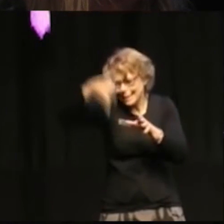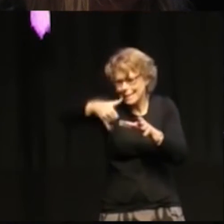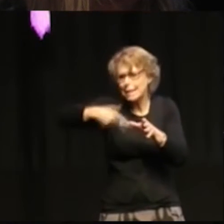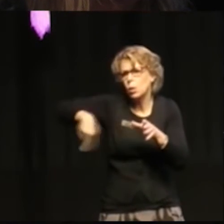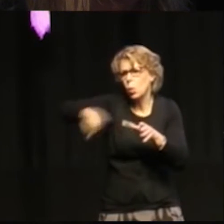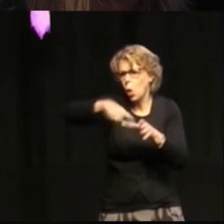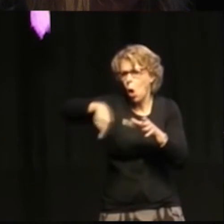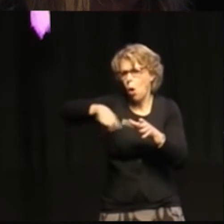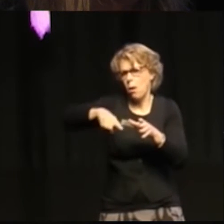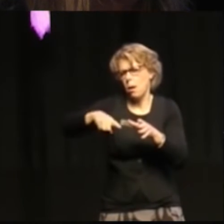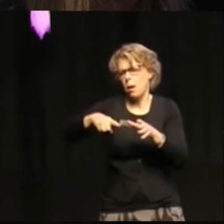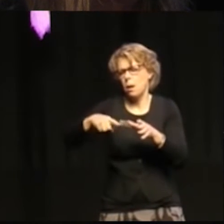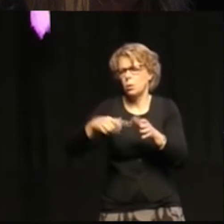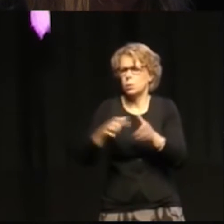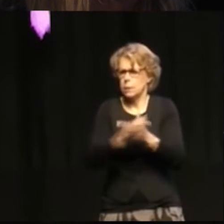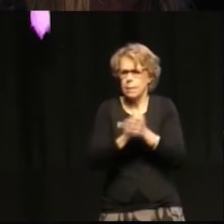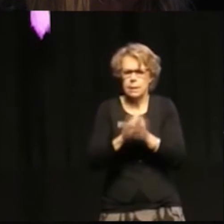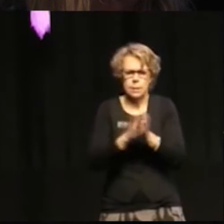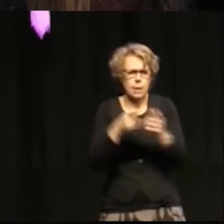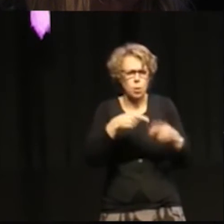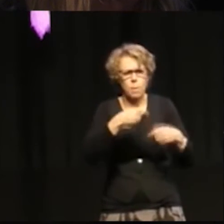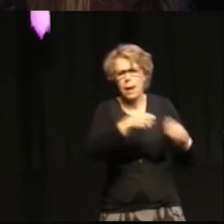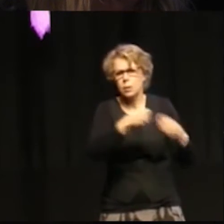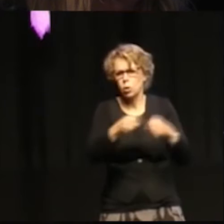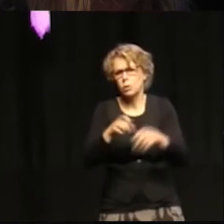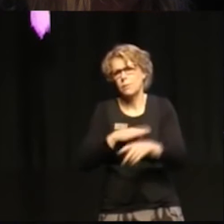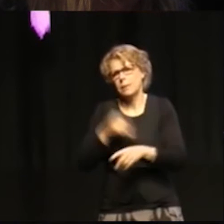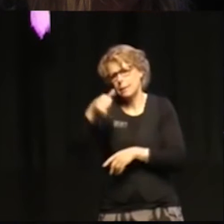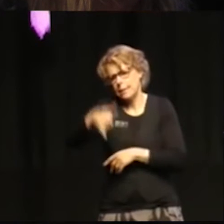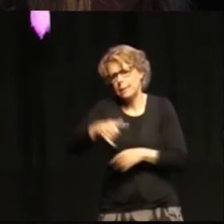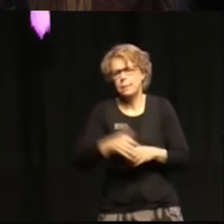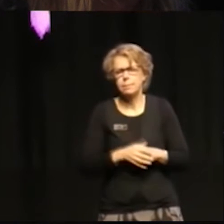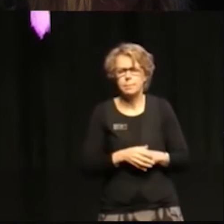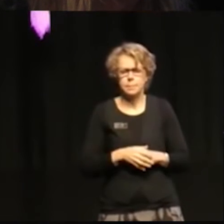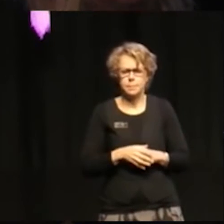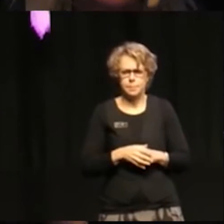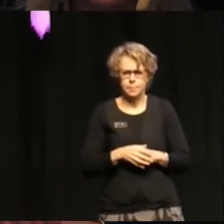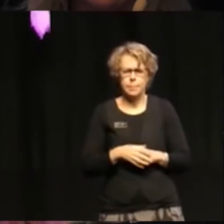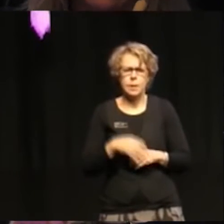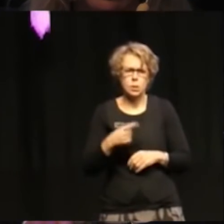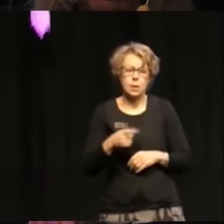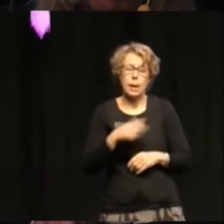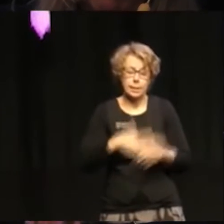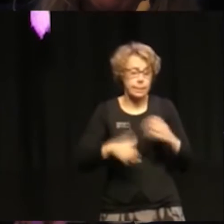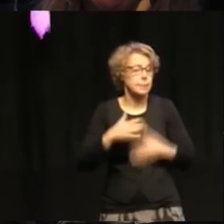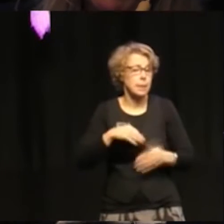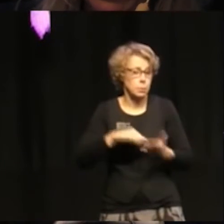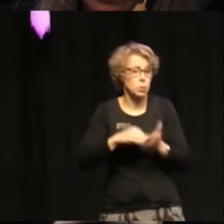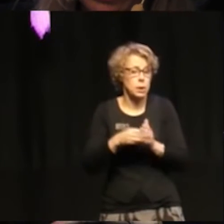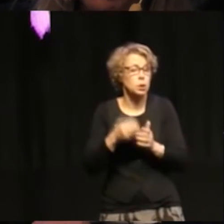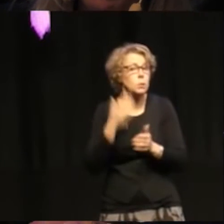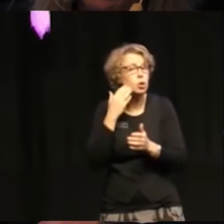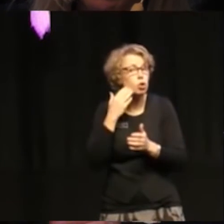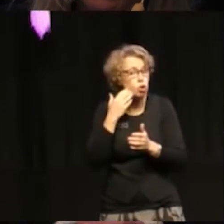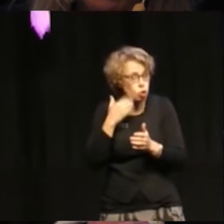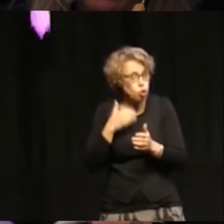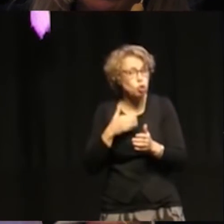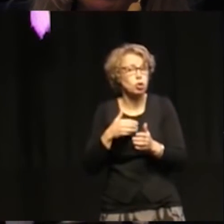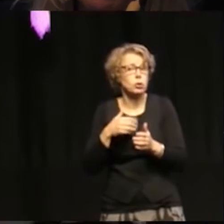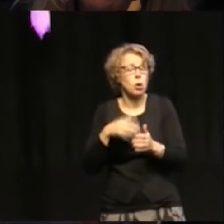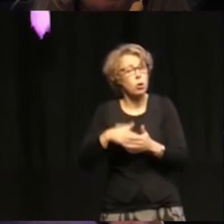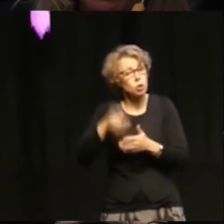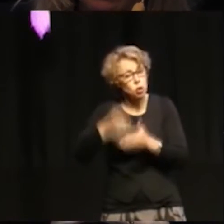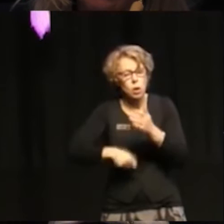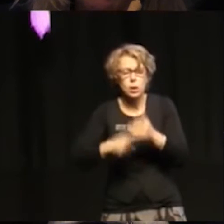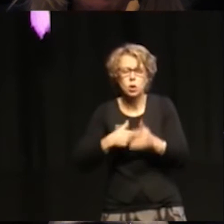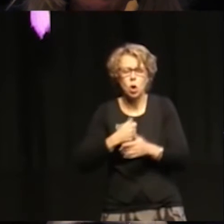tillsammans med de aktörer som finns där. Så det är ett väldigt intressant projekt som precis i startgroparna, så jag kan inte gå